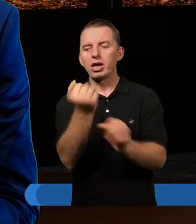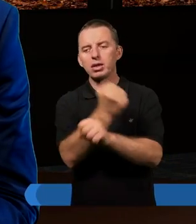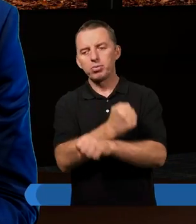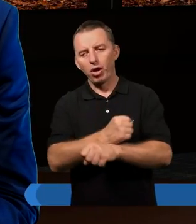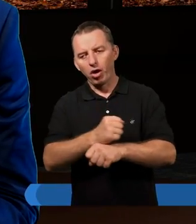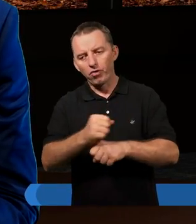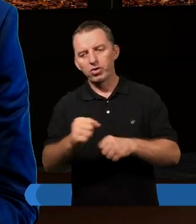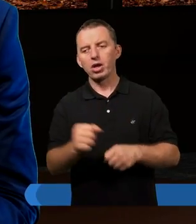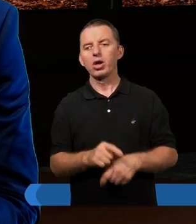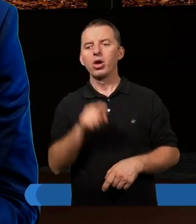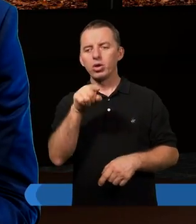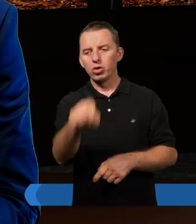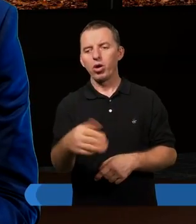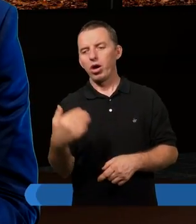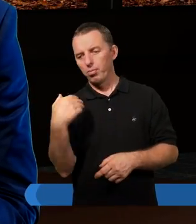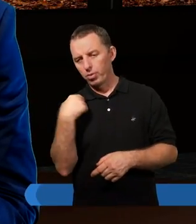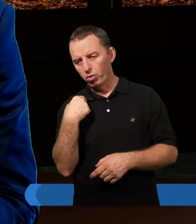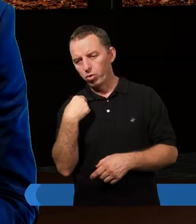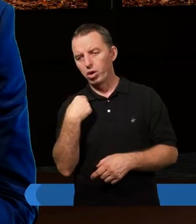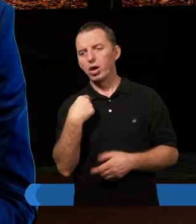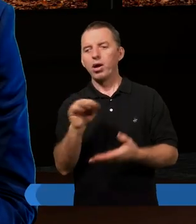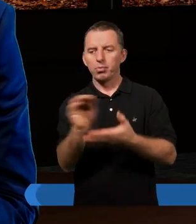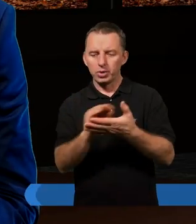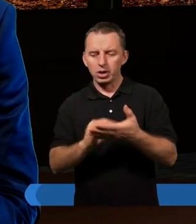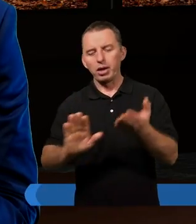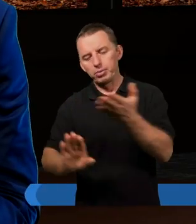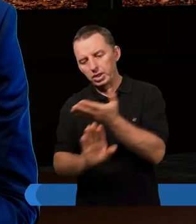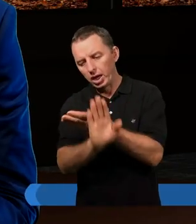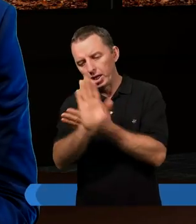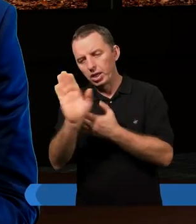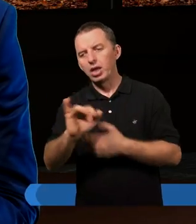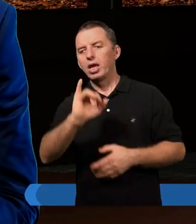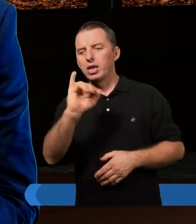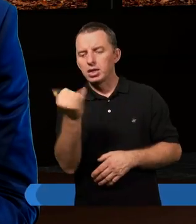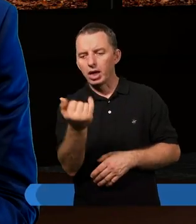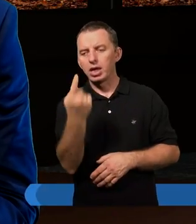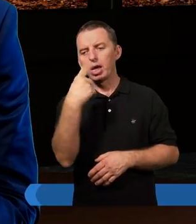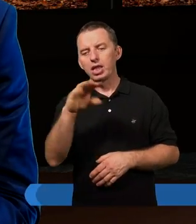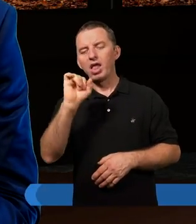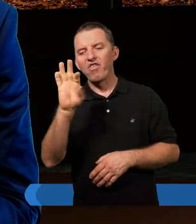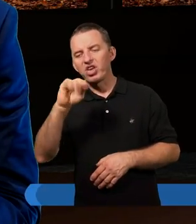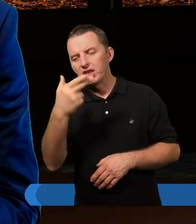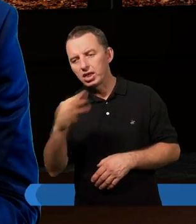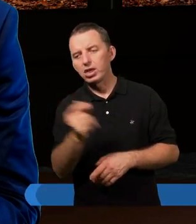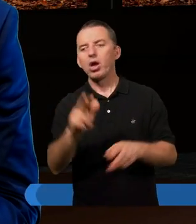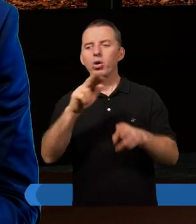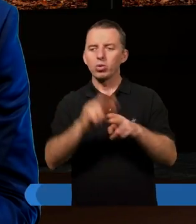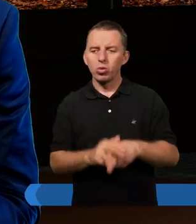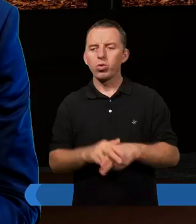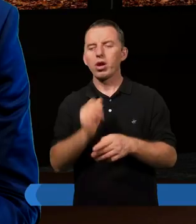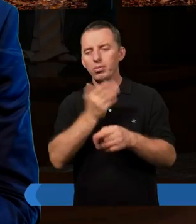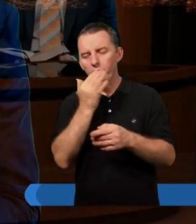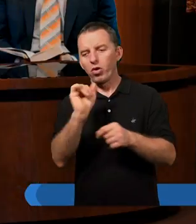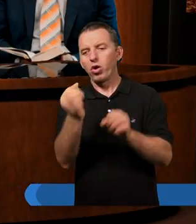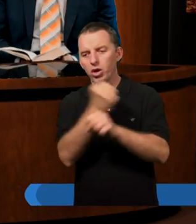I dlatego posto Paweł zdecydował właśnie pisać i przedstawić, jak jest rzeczywiście, jak on wierzy, że Pan Bóg mu objawił.